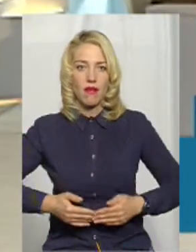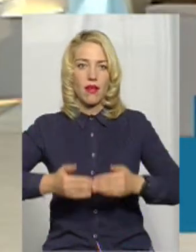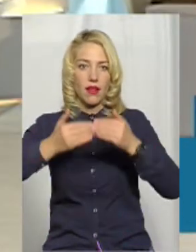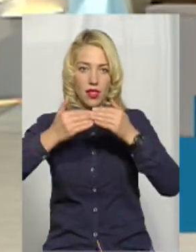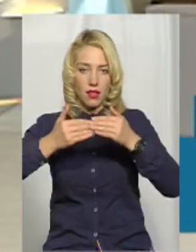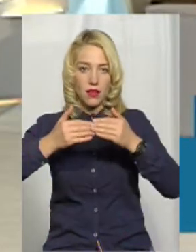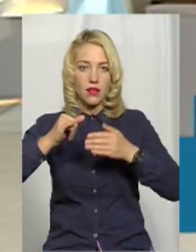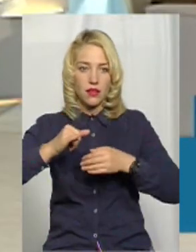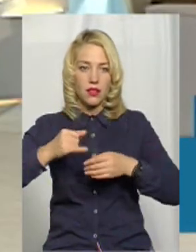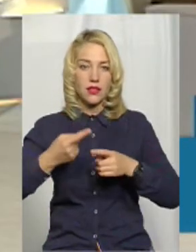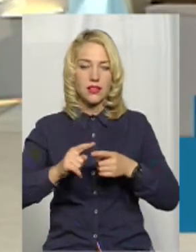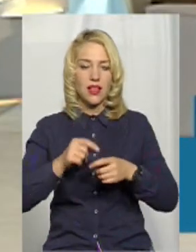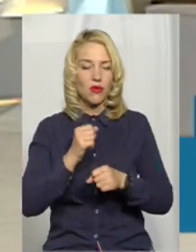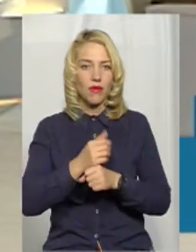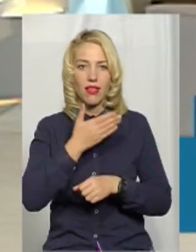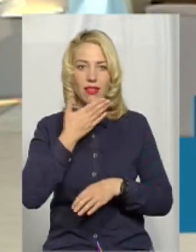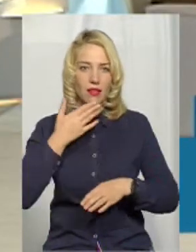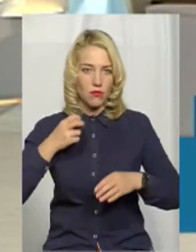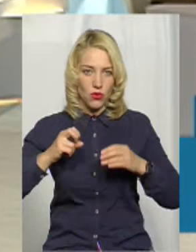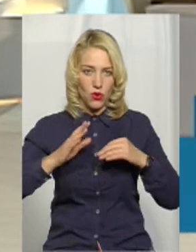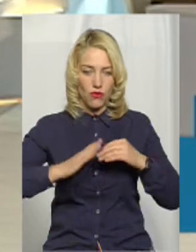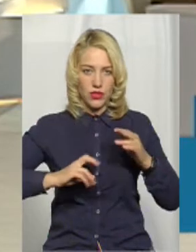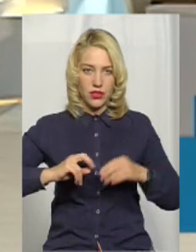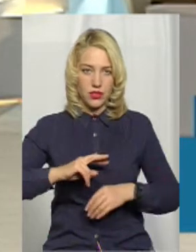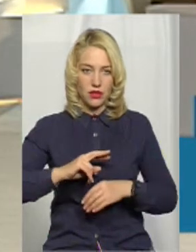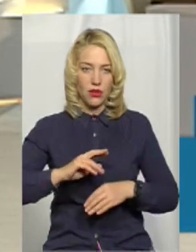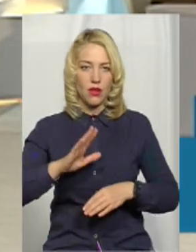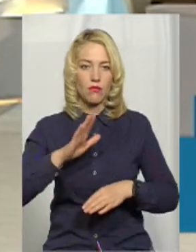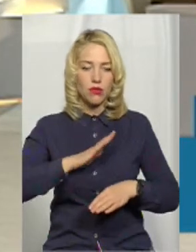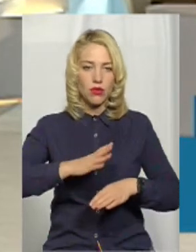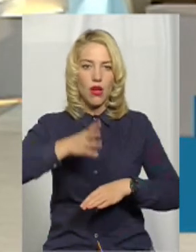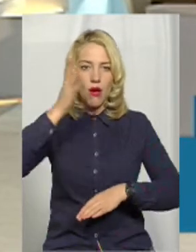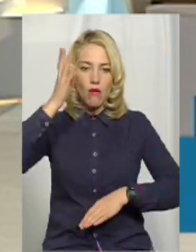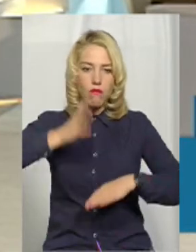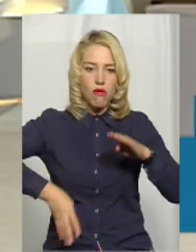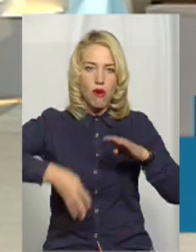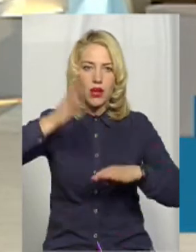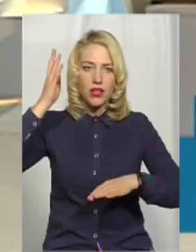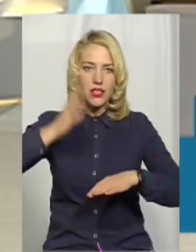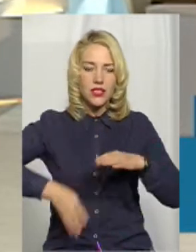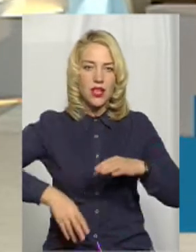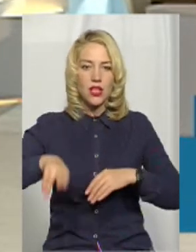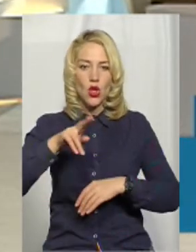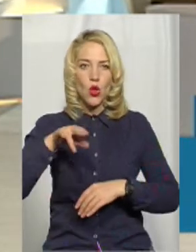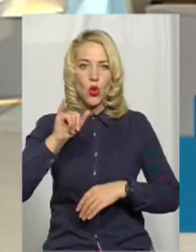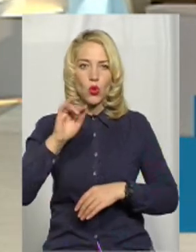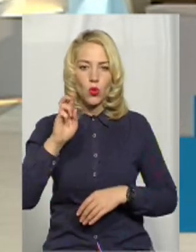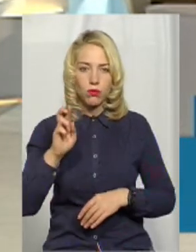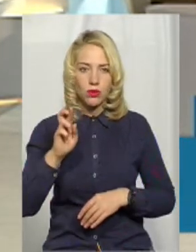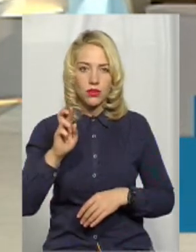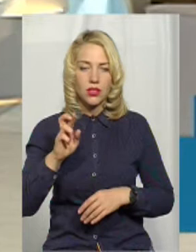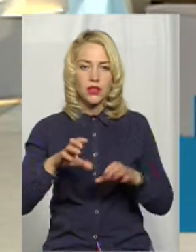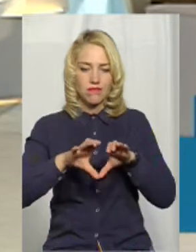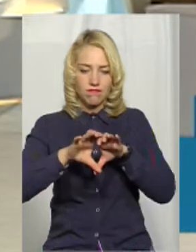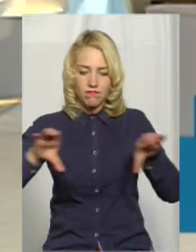і робилося це непрофесійно. І порізані були дубові балки і ті всі крокви, які